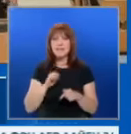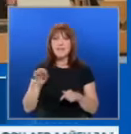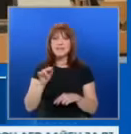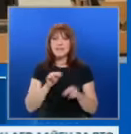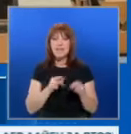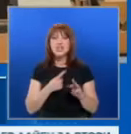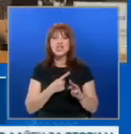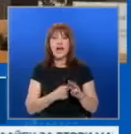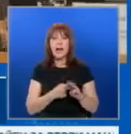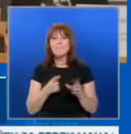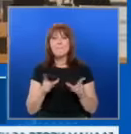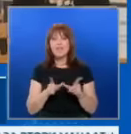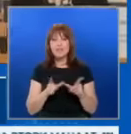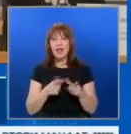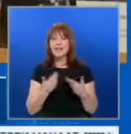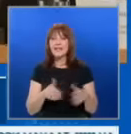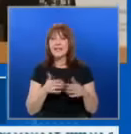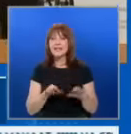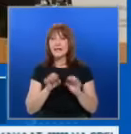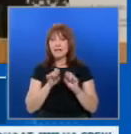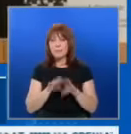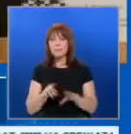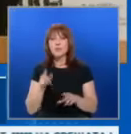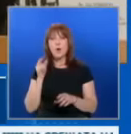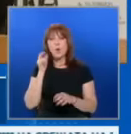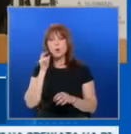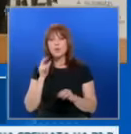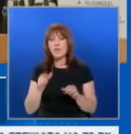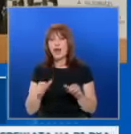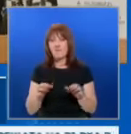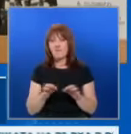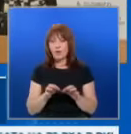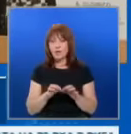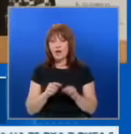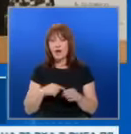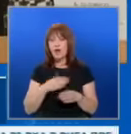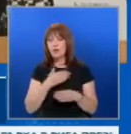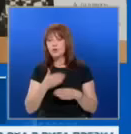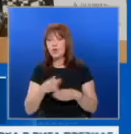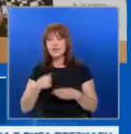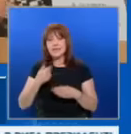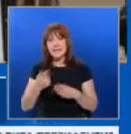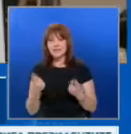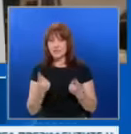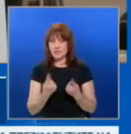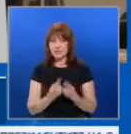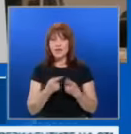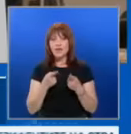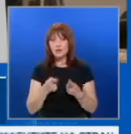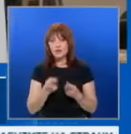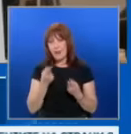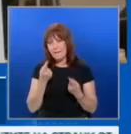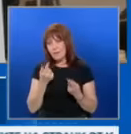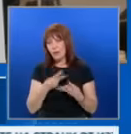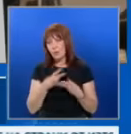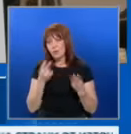съвет Шарал Мишел не иска да допусне Урсула фон дер Лайен до следващата среща на върха. Тук е публична тайна, че